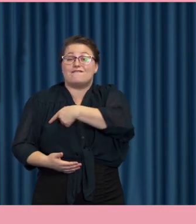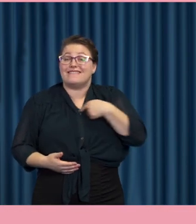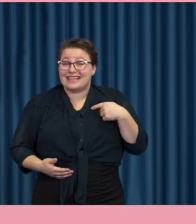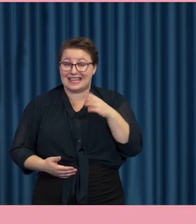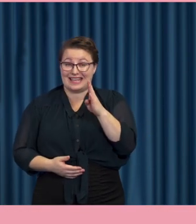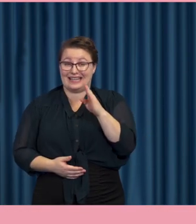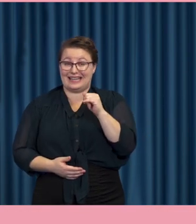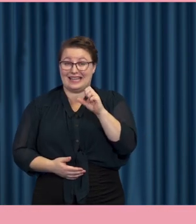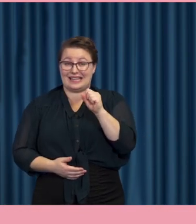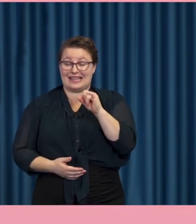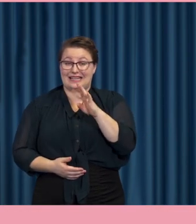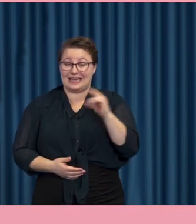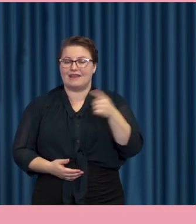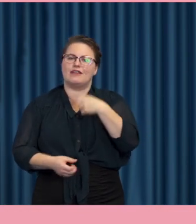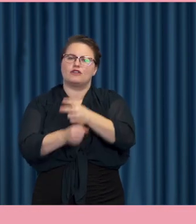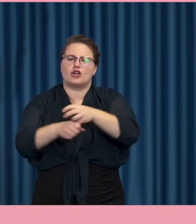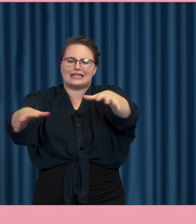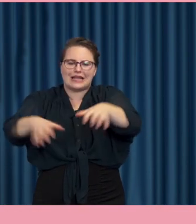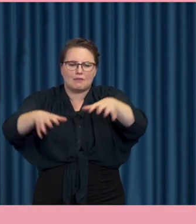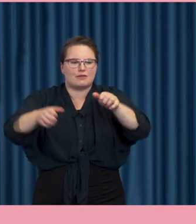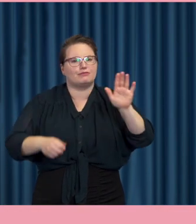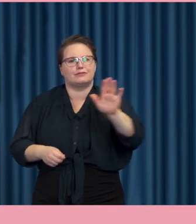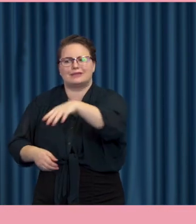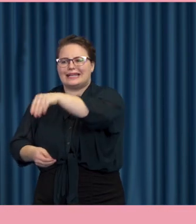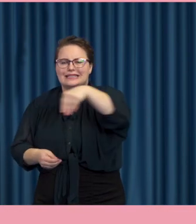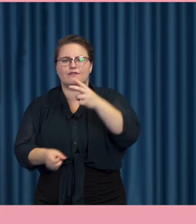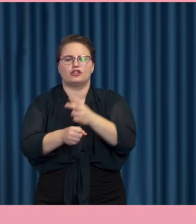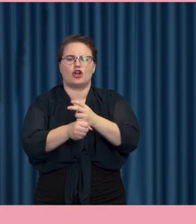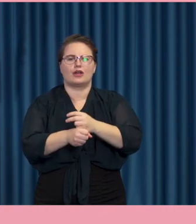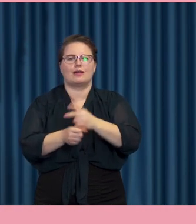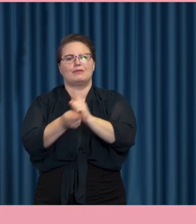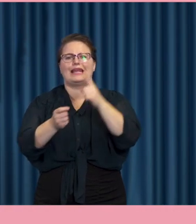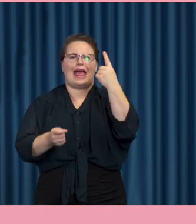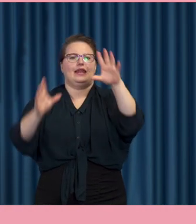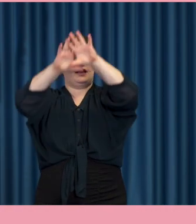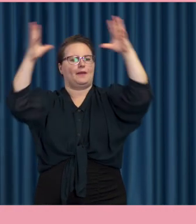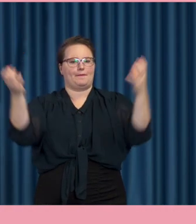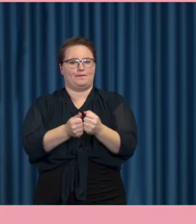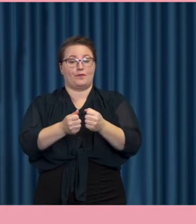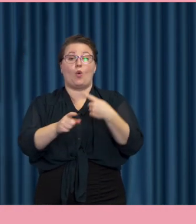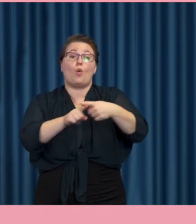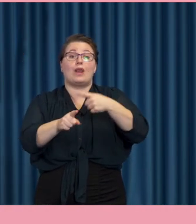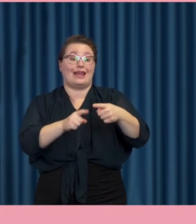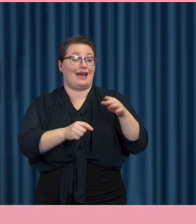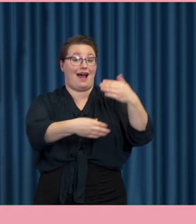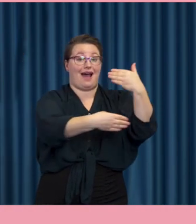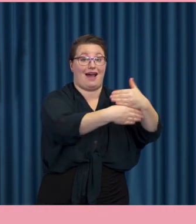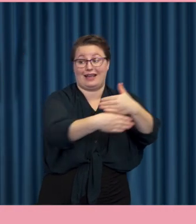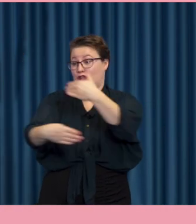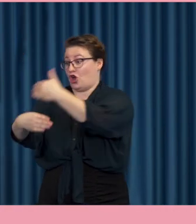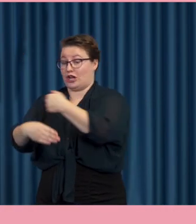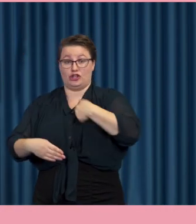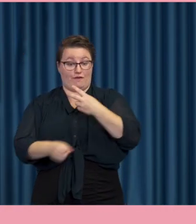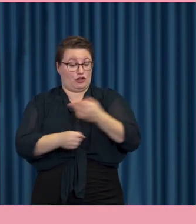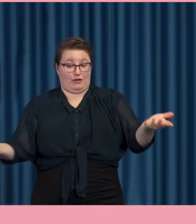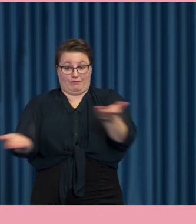samla ihop och göra alla de här insatserna överskådliga och koppla ihop aktörer till varann. Det är därför jag är samordnare då som